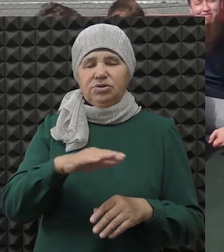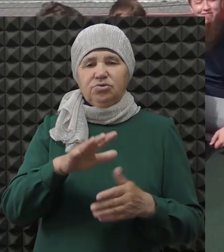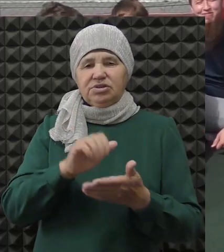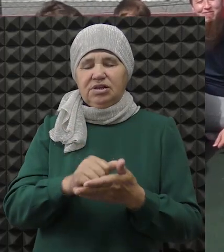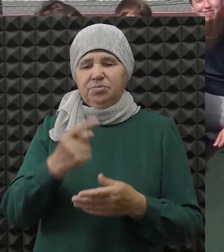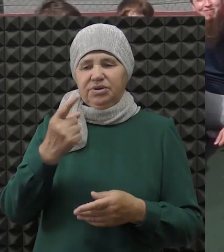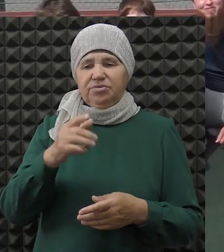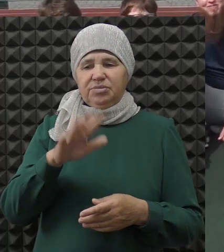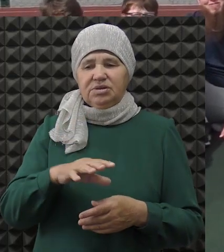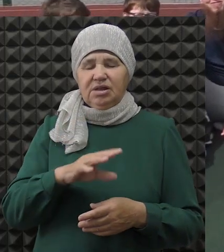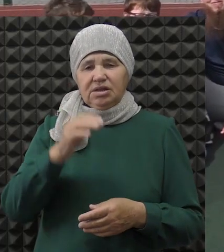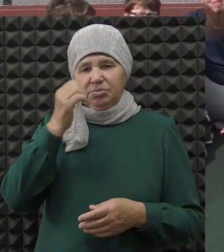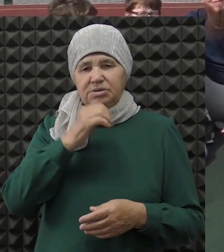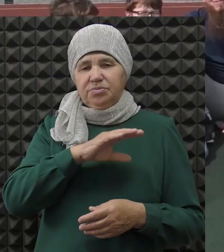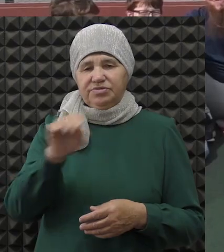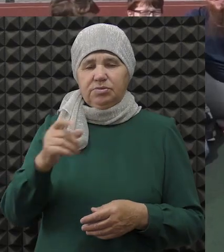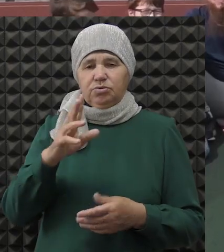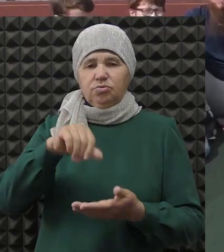Впрочем, победили все, кто участвовал.